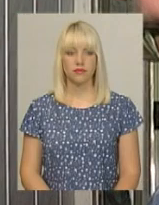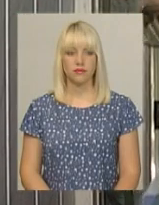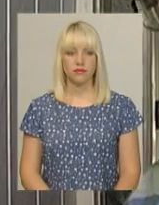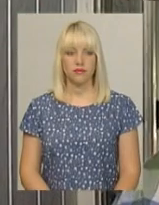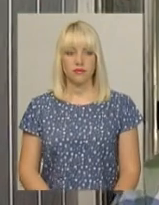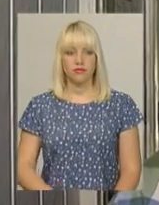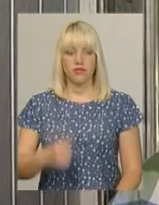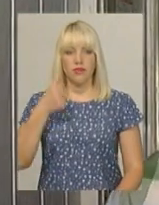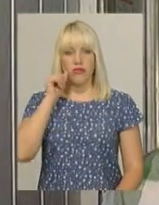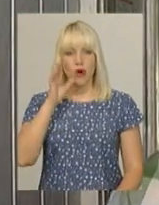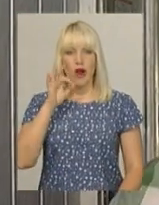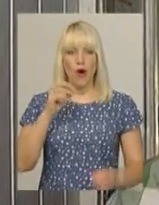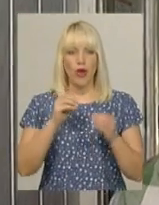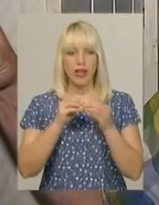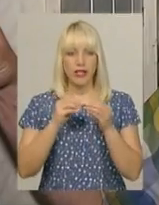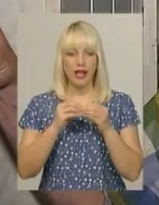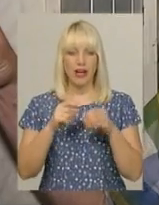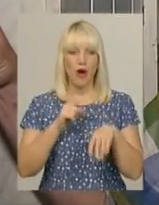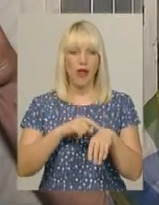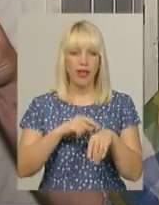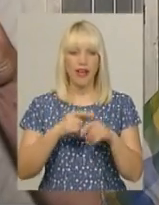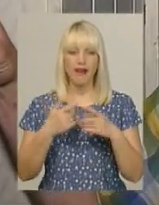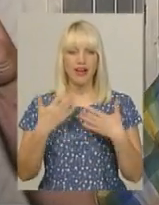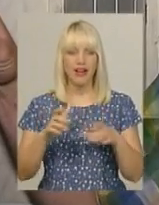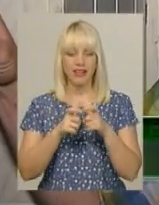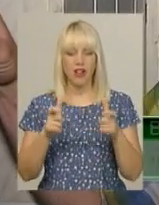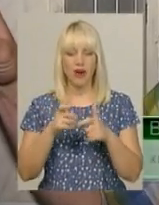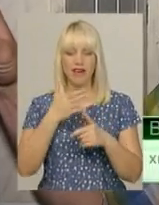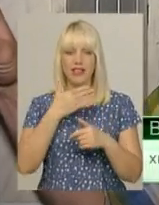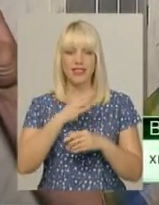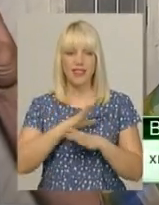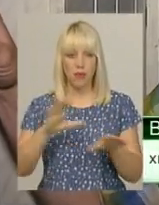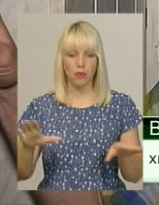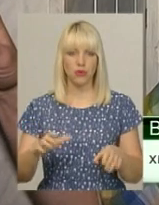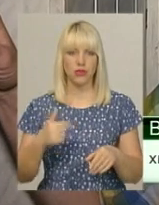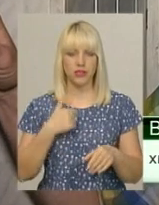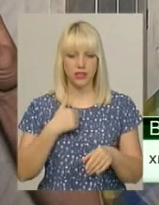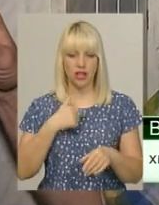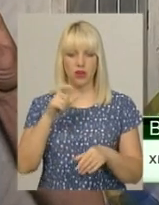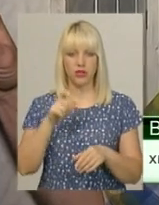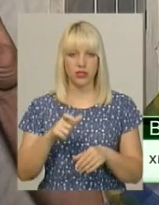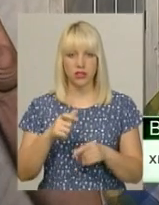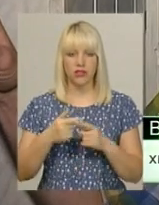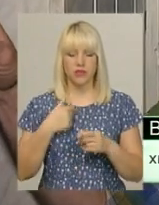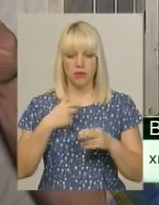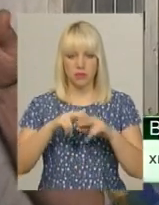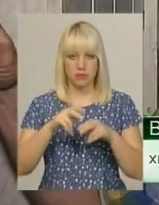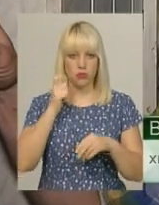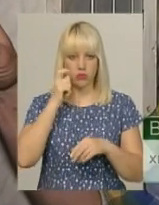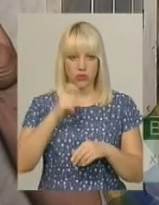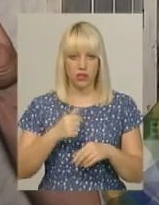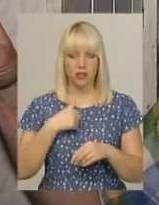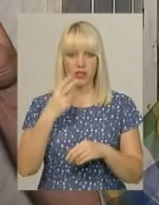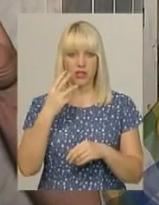Вчора в 10-й годині вже талонів не було. Я як громадянин України маю третій день по підряд приходити зранку займати чергу, щоб